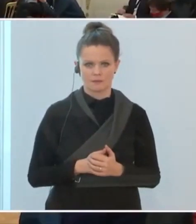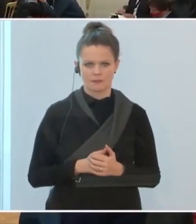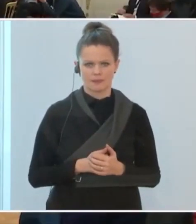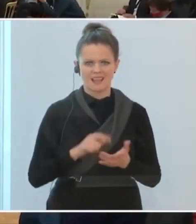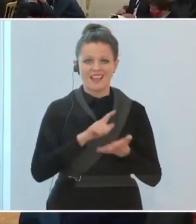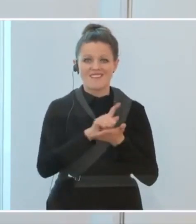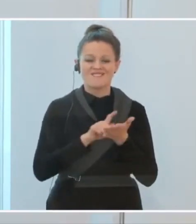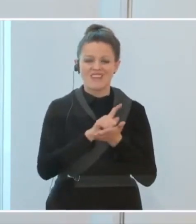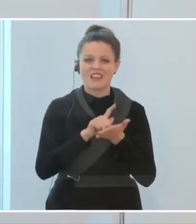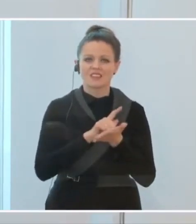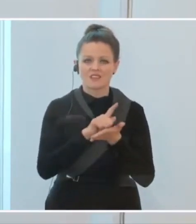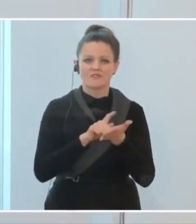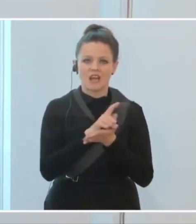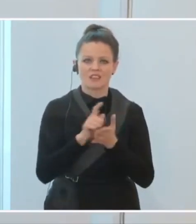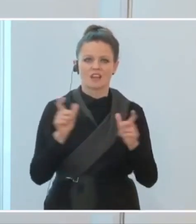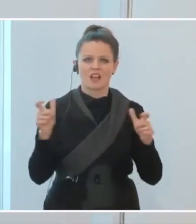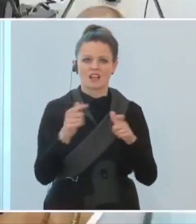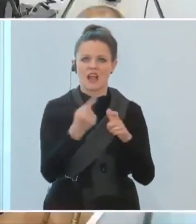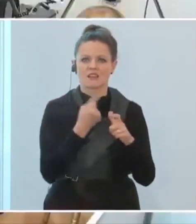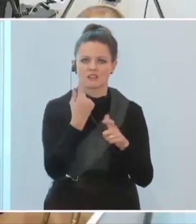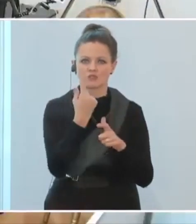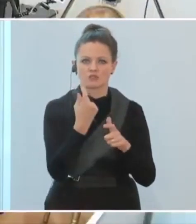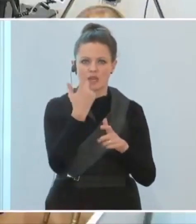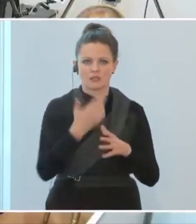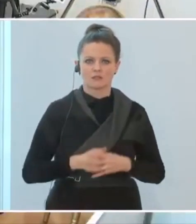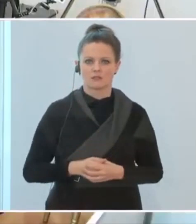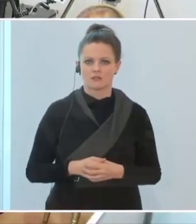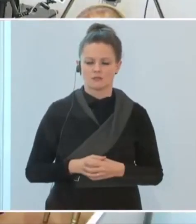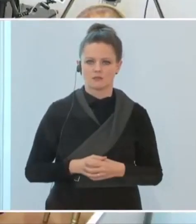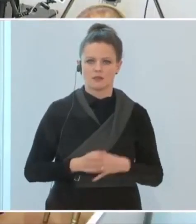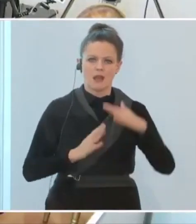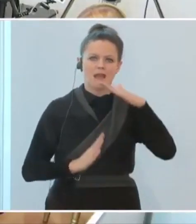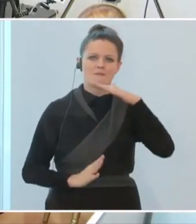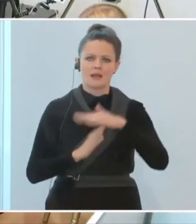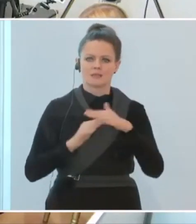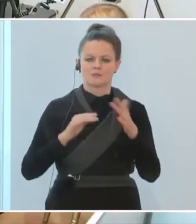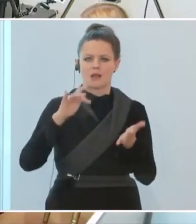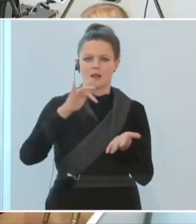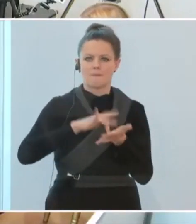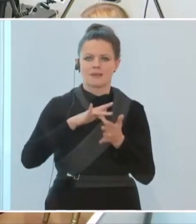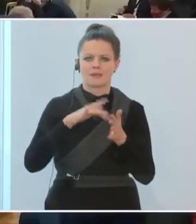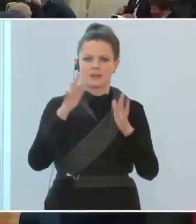Wann diese Quarantänemaßnahmen starten? Spätestens mit Mitte Dezember.